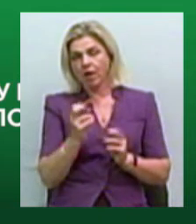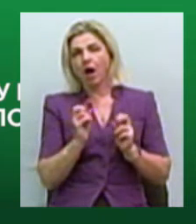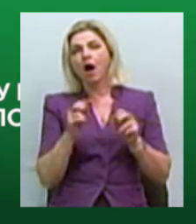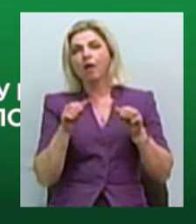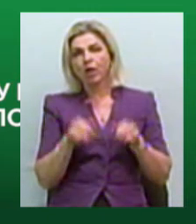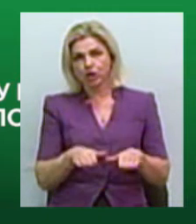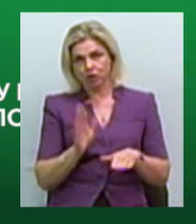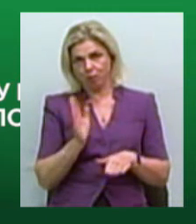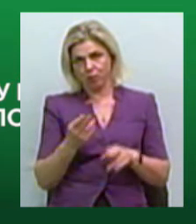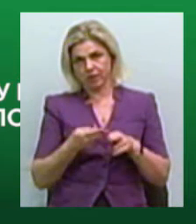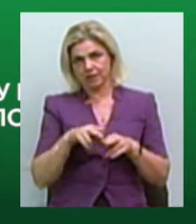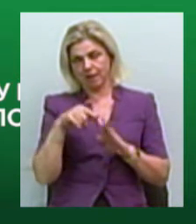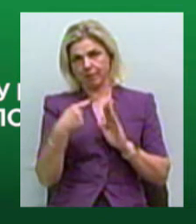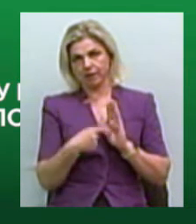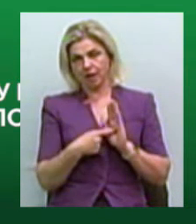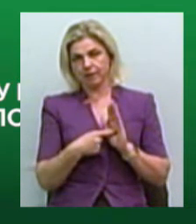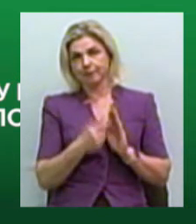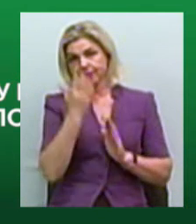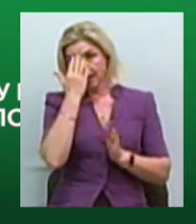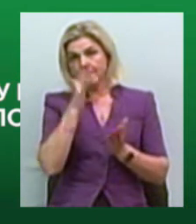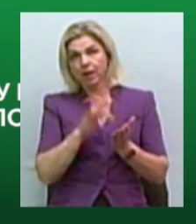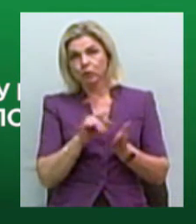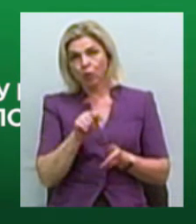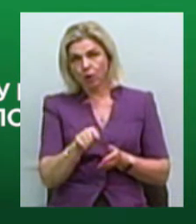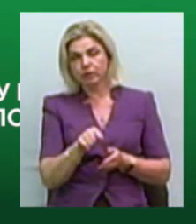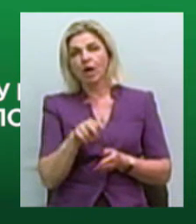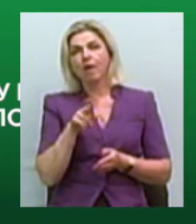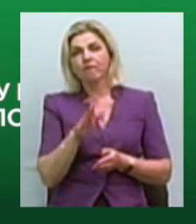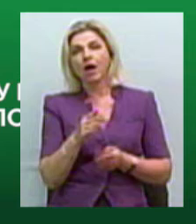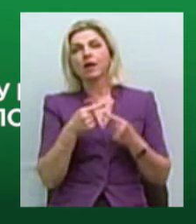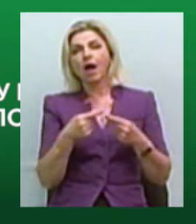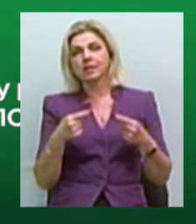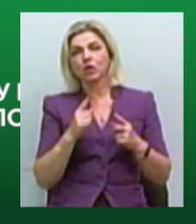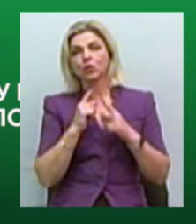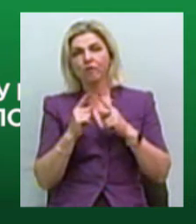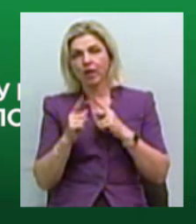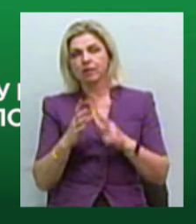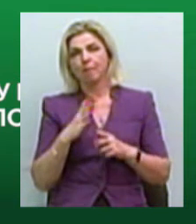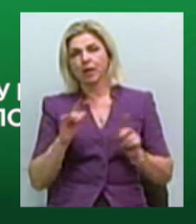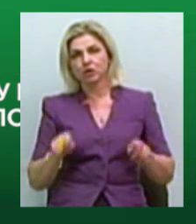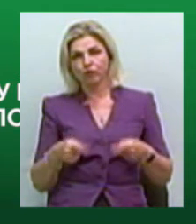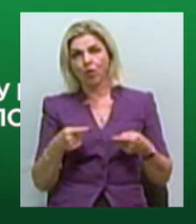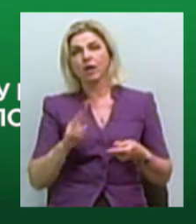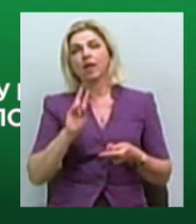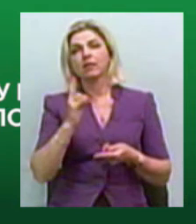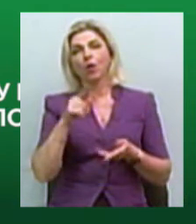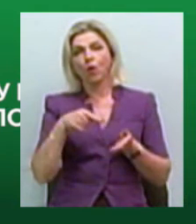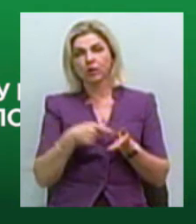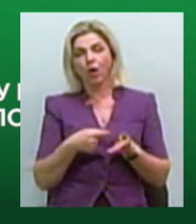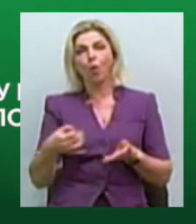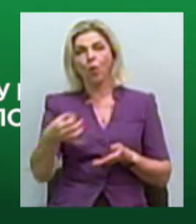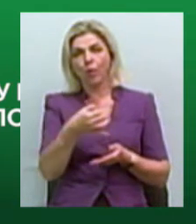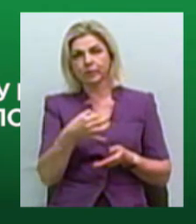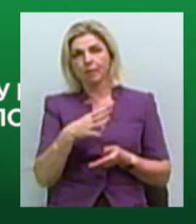ці питання. Цією метою при координаційних радах у місті Миколаїві і Миколаївської області